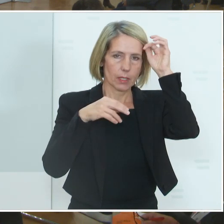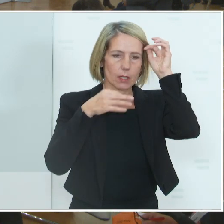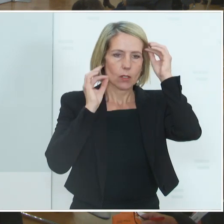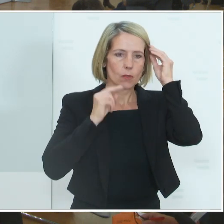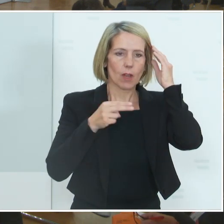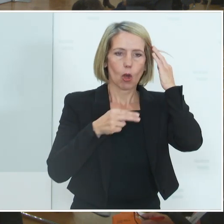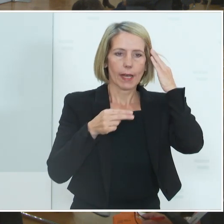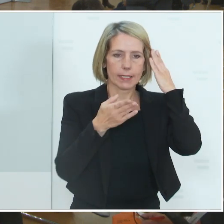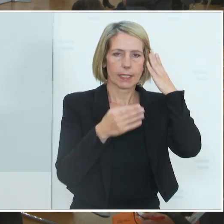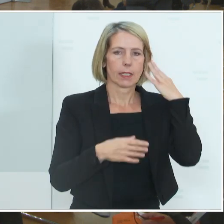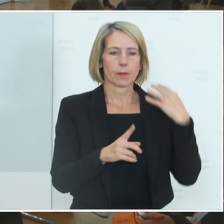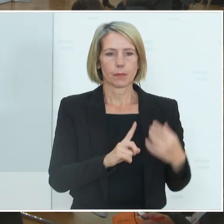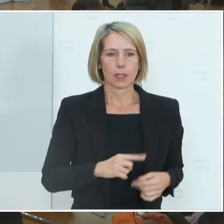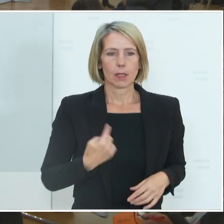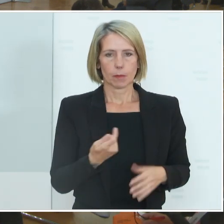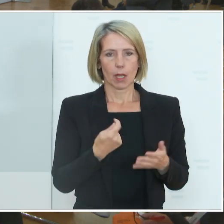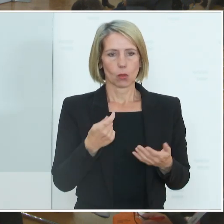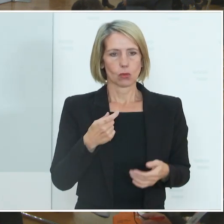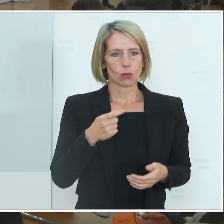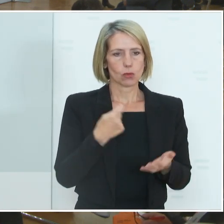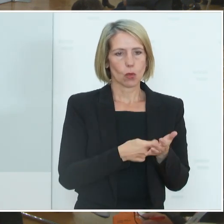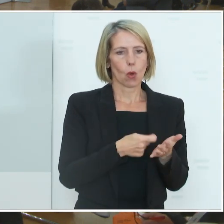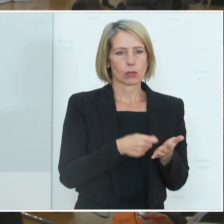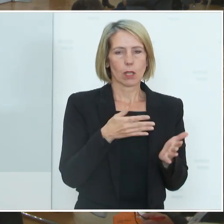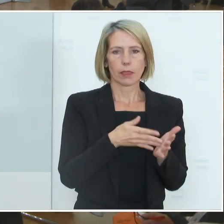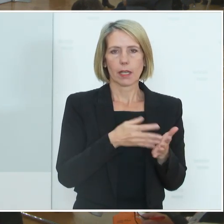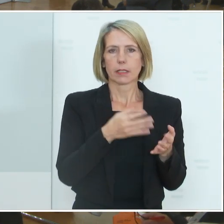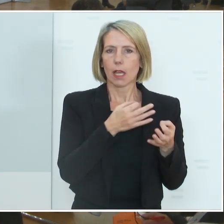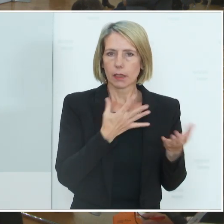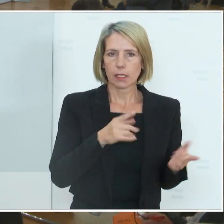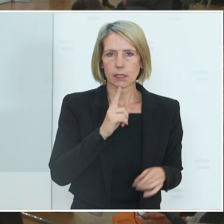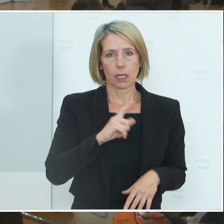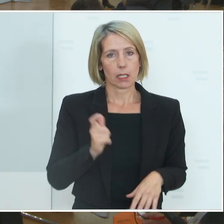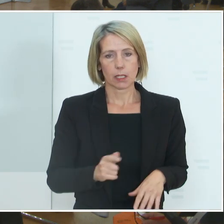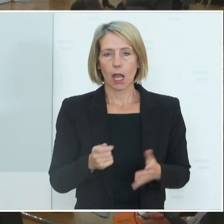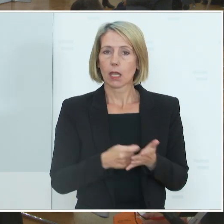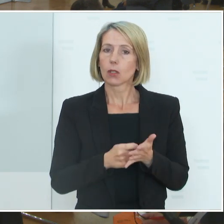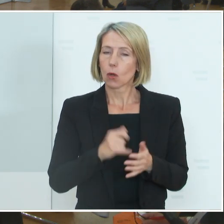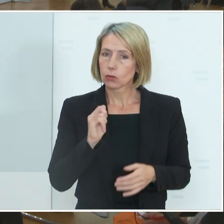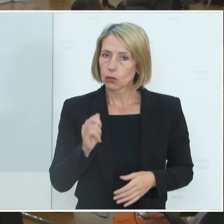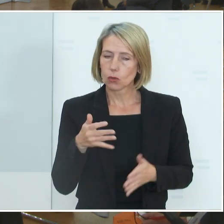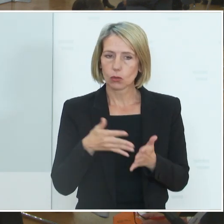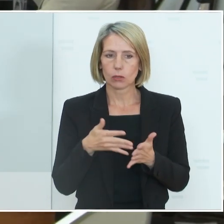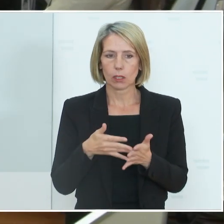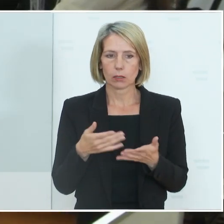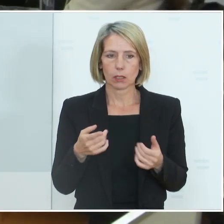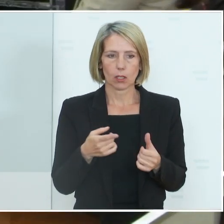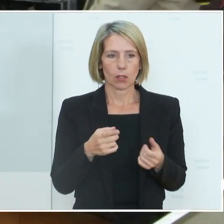Ja, bei uns kosten die Tests eben nichts. In Italien kosten sie etwas. Fällt damit nicht ein Anreiz weg, sich impfen zu lassen?